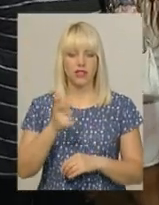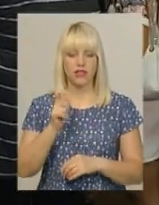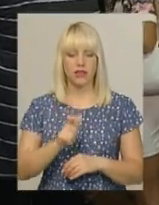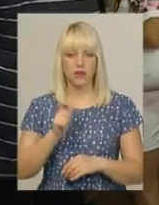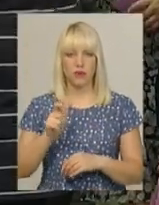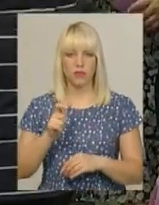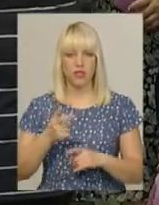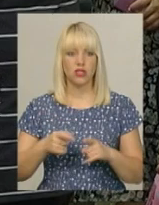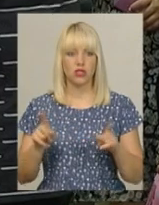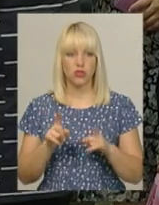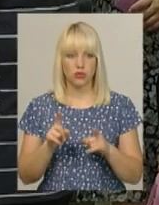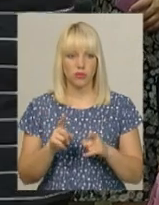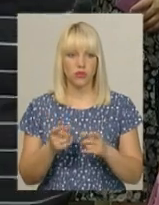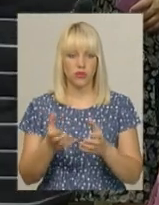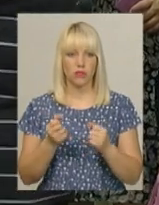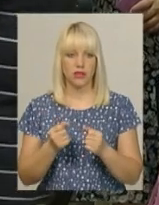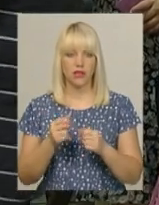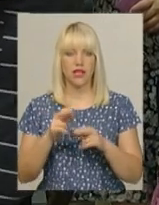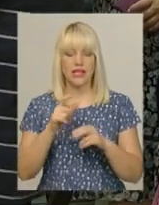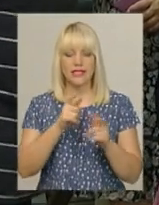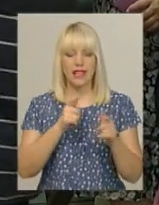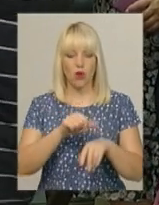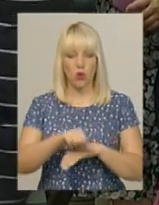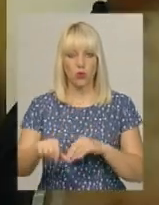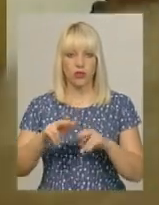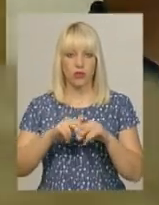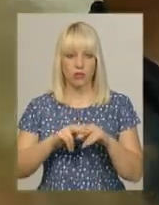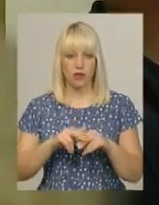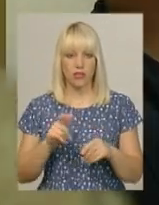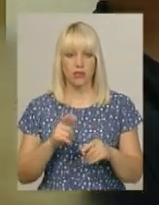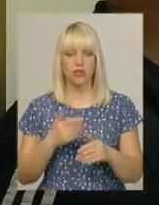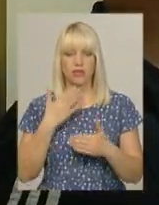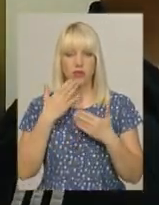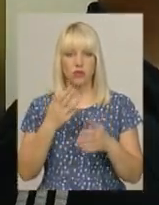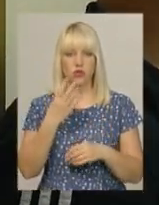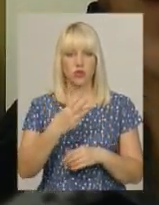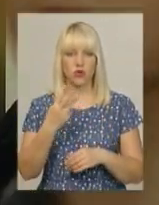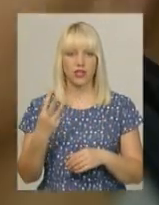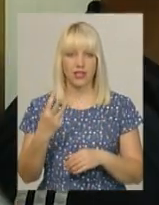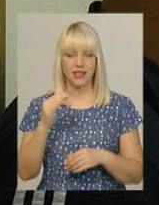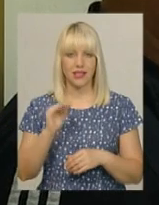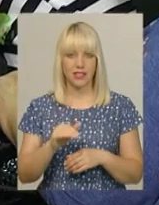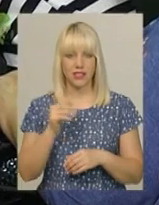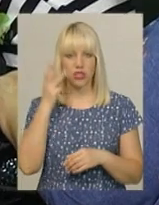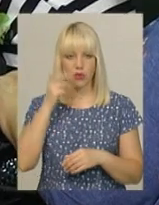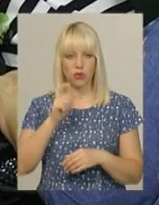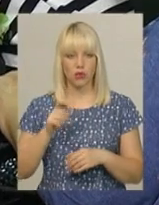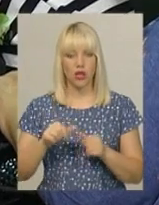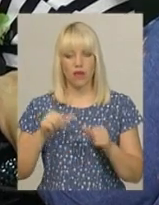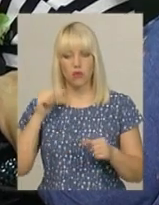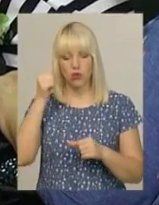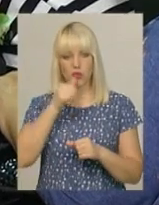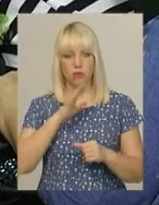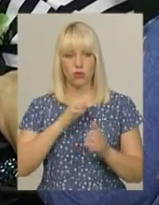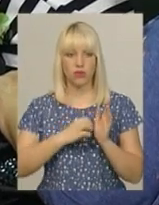біометрику. За виготовлення закордонного паспорту від початку року звернули 43 тисячі подолян. Торік за цей період таких було